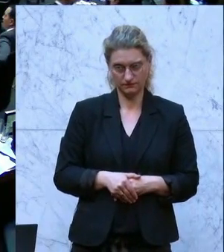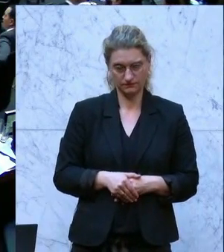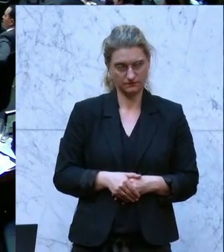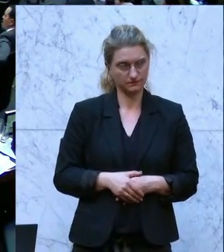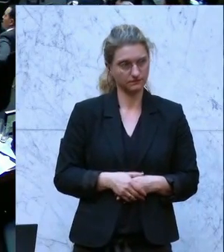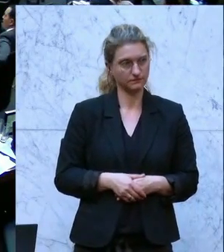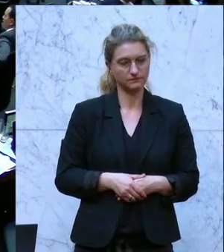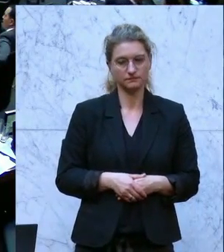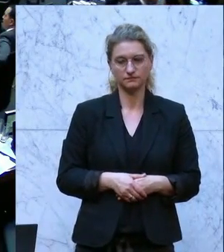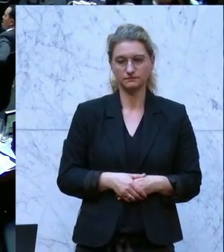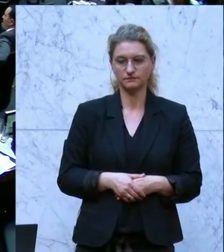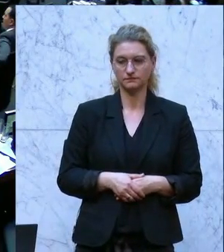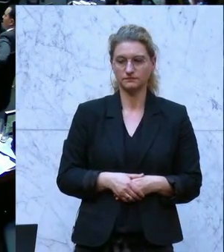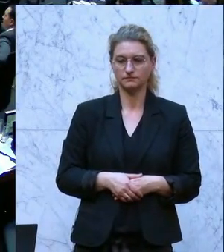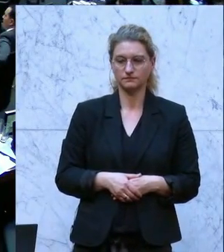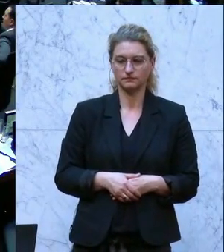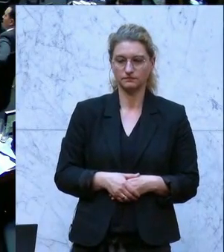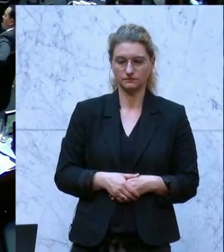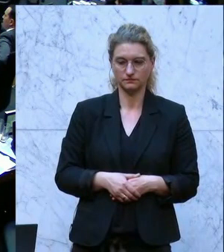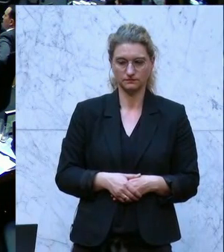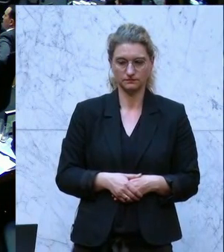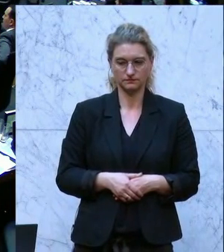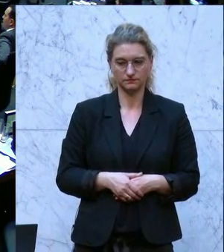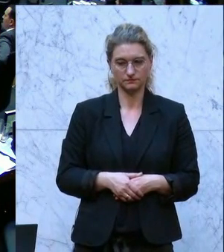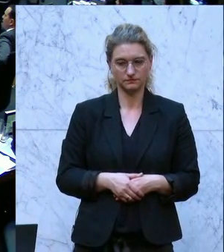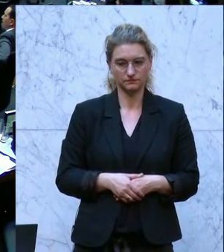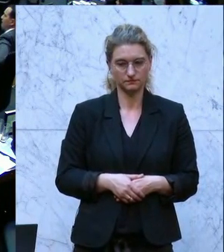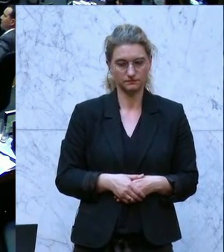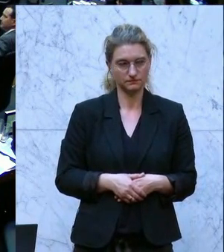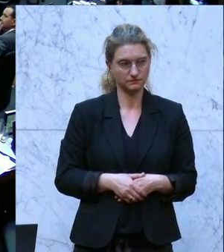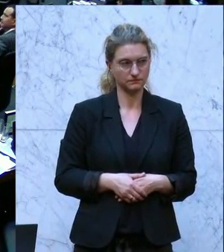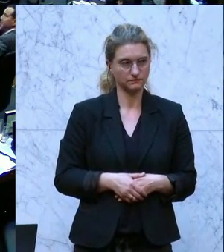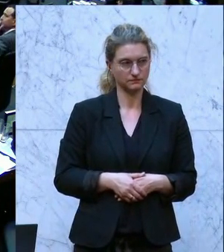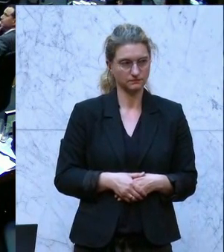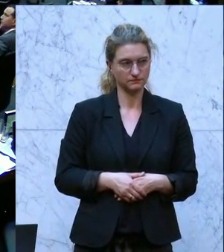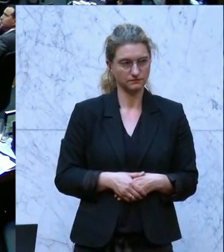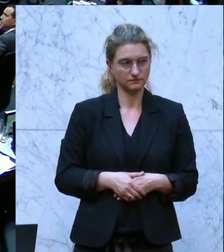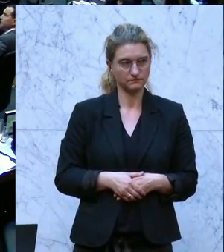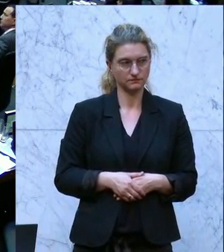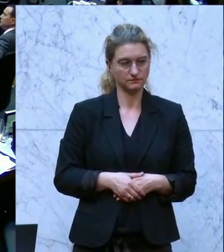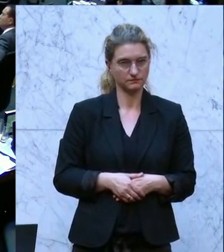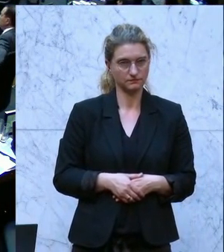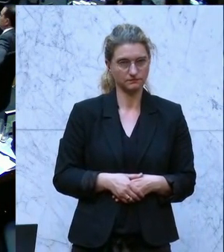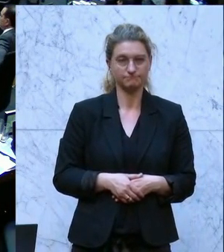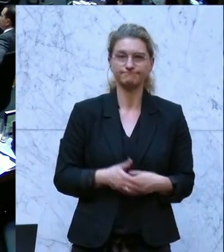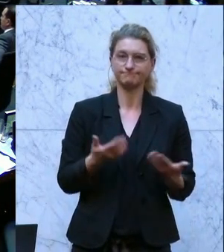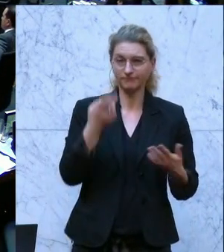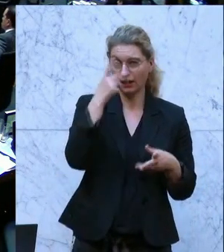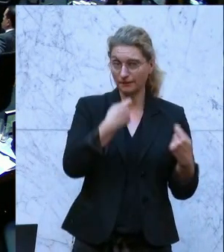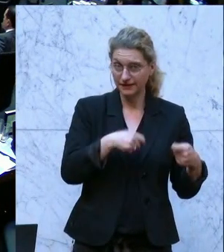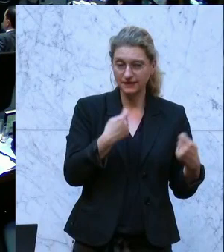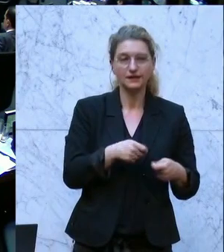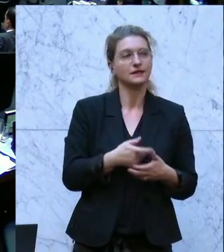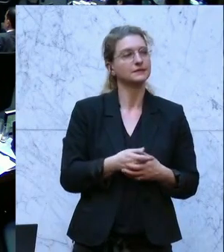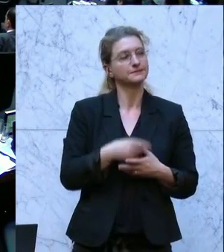Der Abgeordnete ist am Weg zum Rednerpult und ist jetzt am Wort. Frau Präsidentin, sehr geschätzte